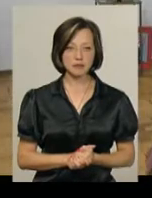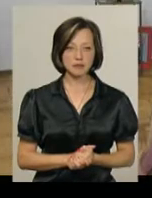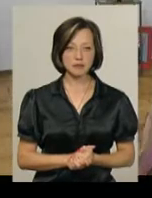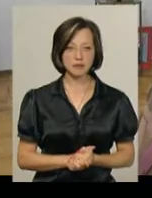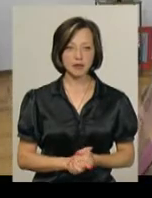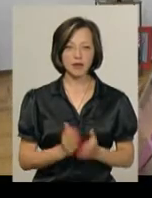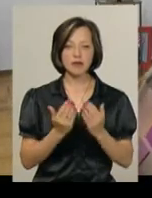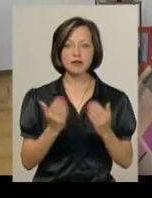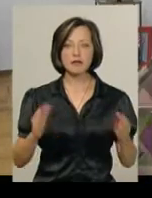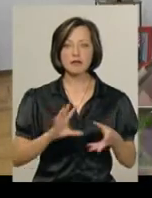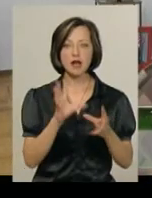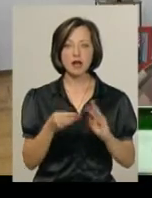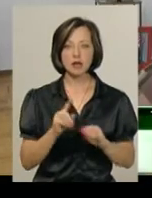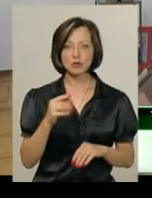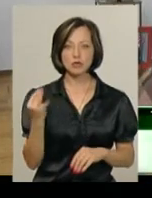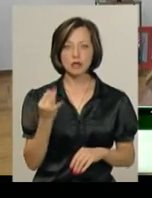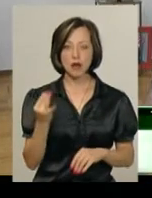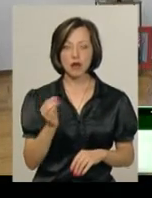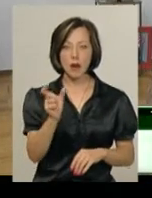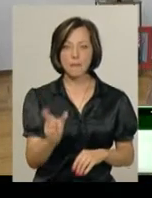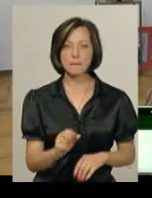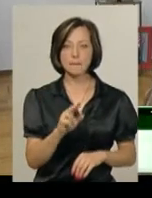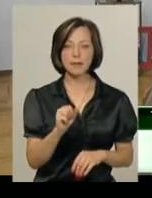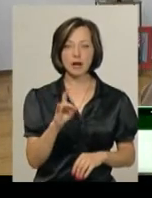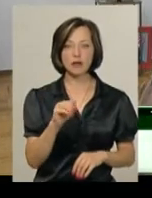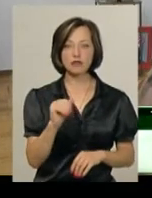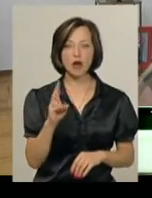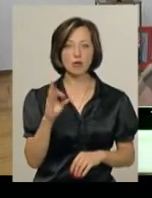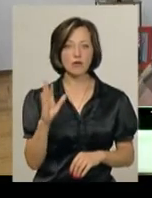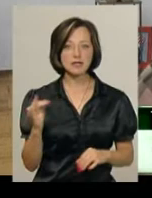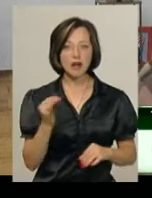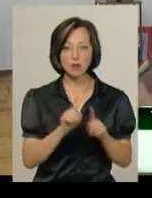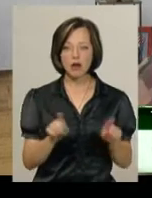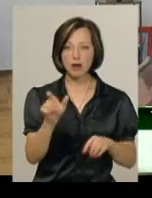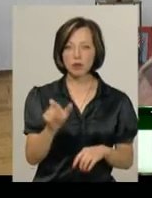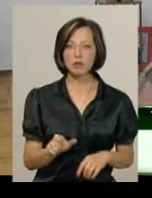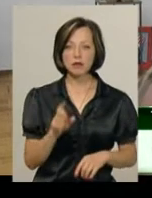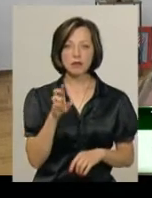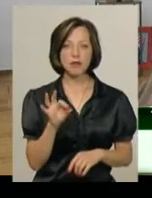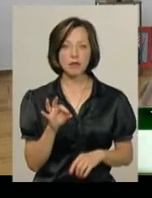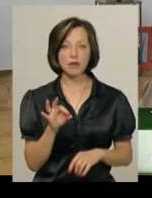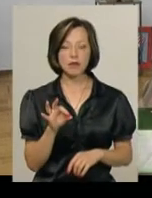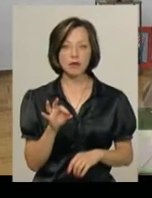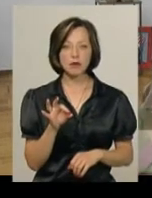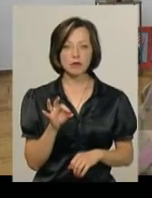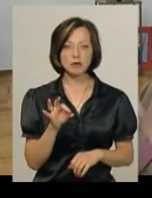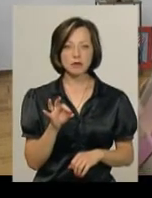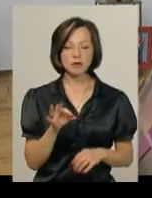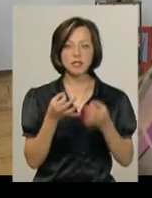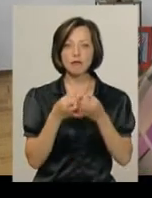Виставка взагалі дуже цікава, тому що Параджанов дуже цікава і унікальна людина. Знаєте, людина з такої